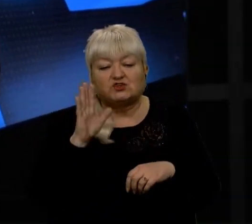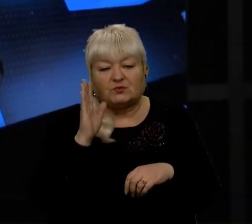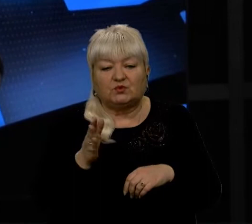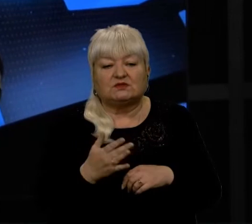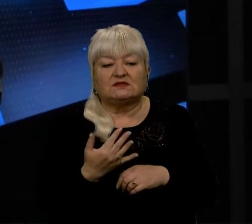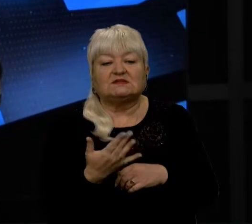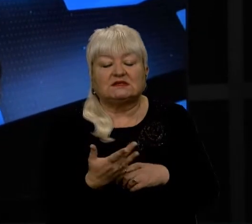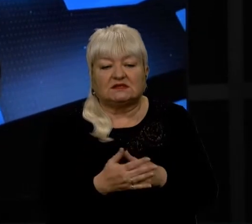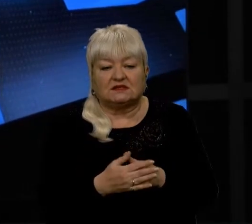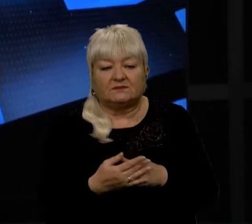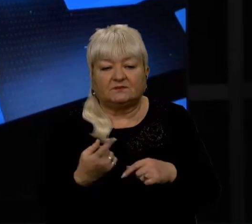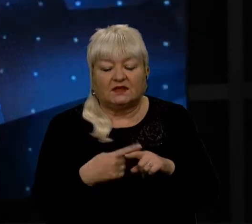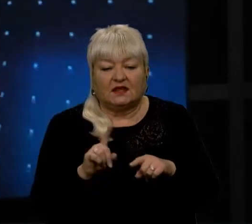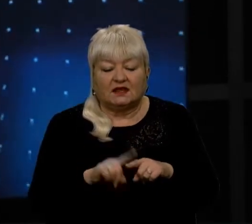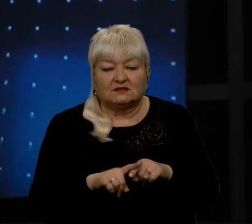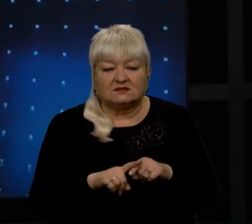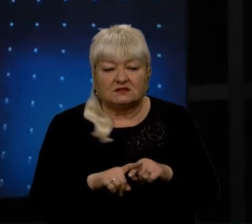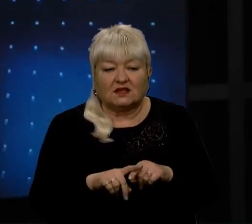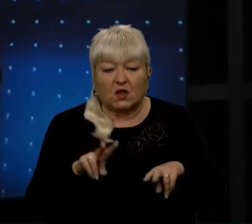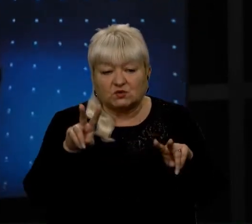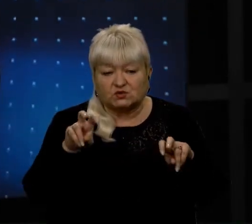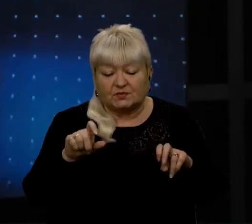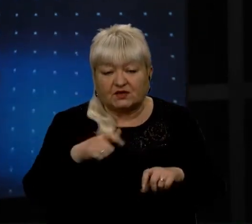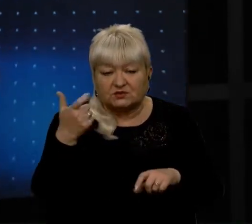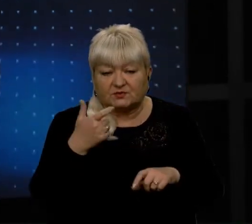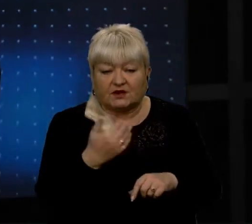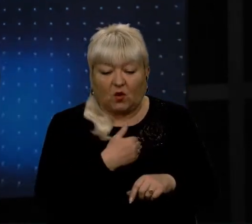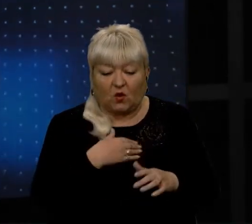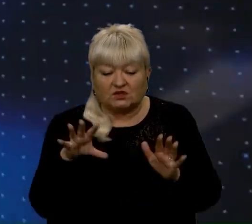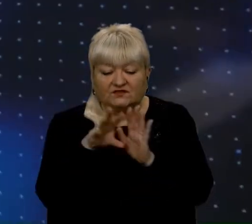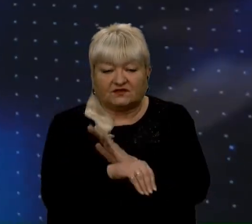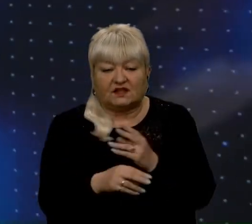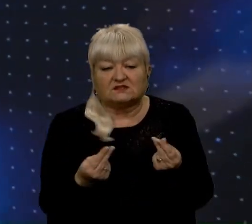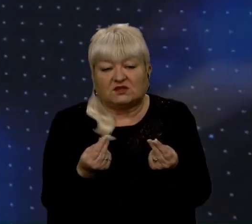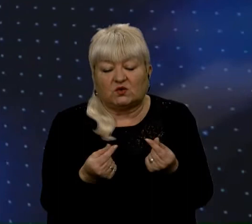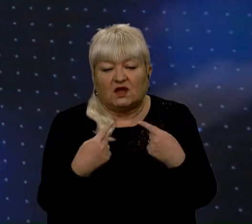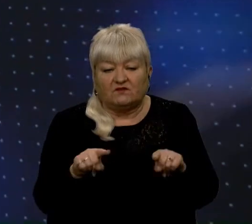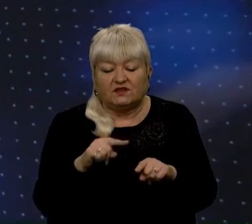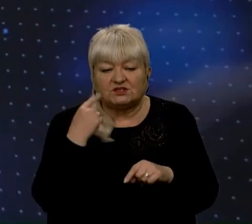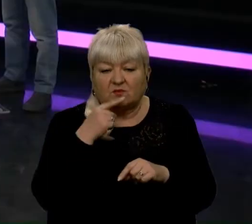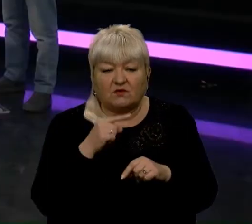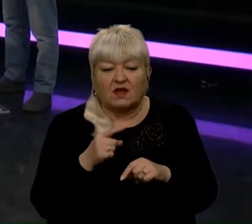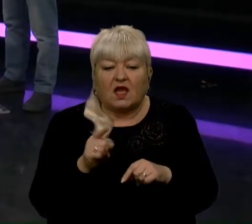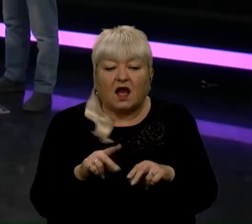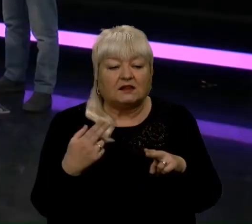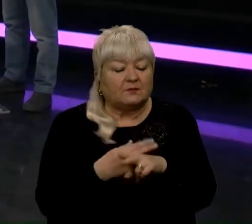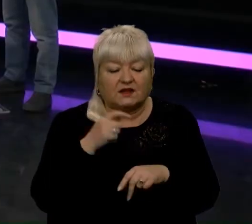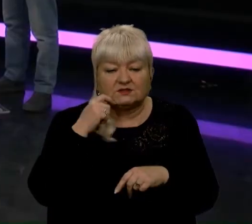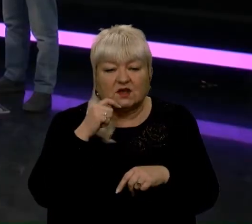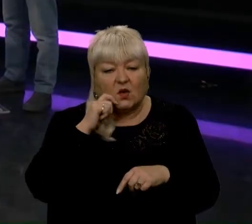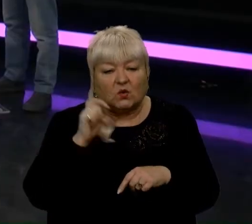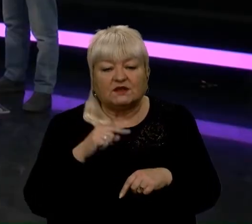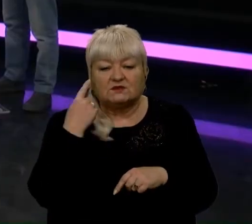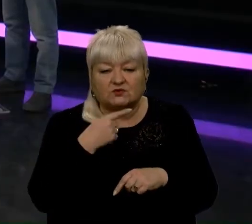цей суб'єкт господарювання хоче вкласти гроші в іншу мову, стільки там і буде мова. Але без української – ні. Так, без української в